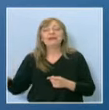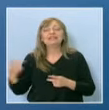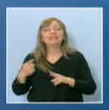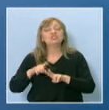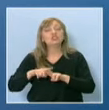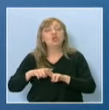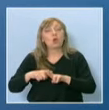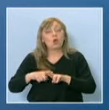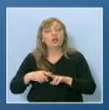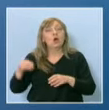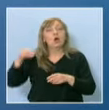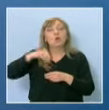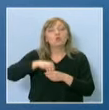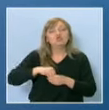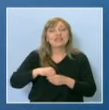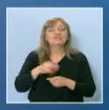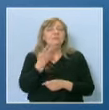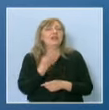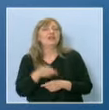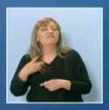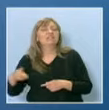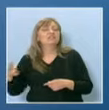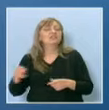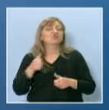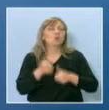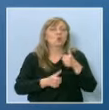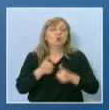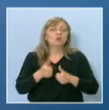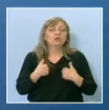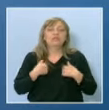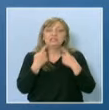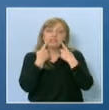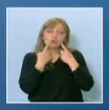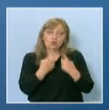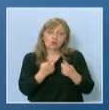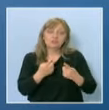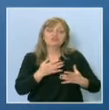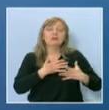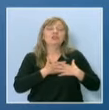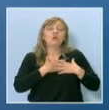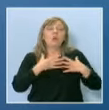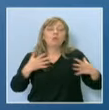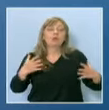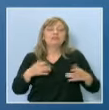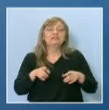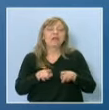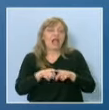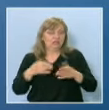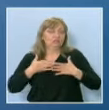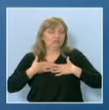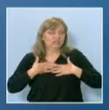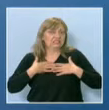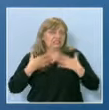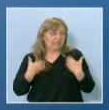участваме в най-различни конкурси. Ние се опитваме да обогатим както самите нас, както